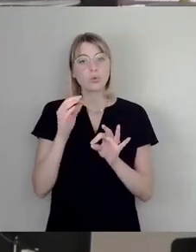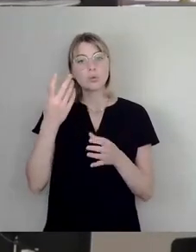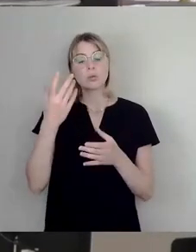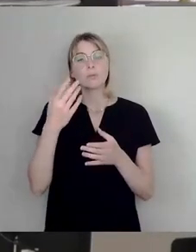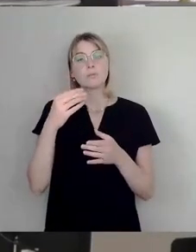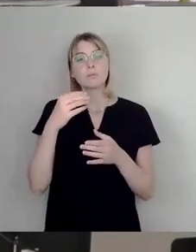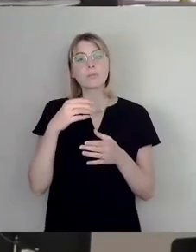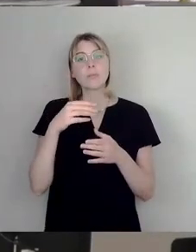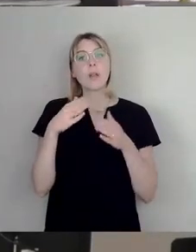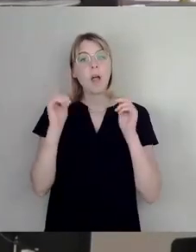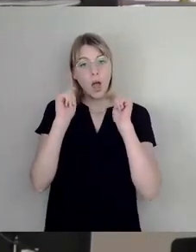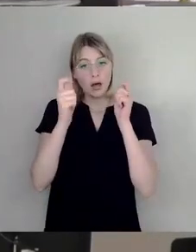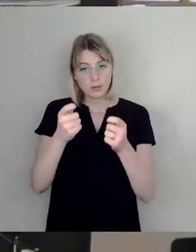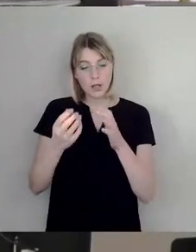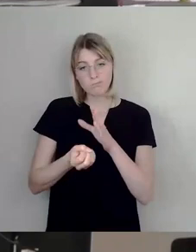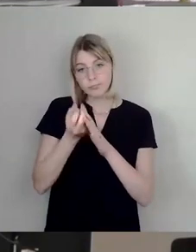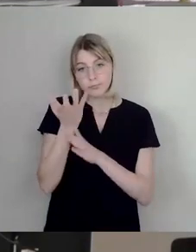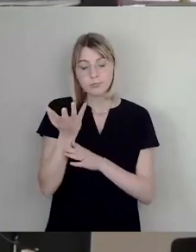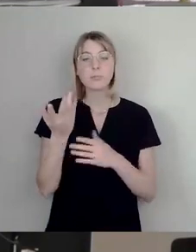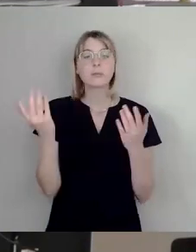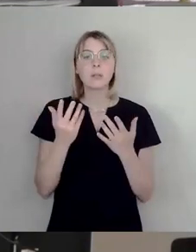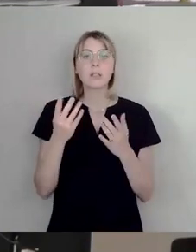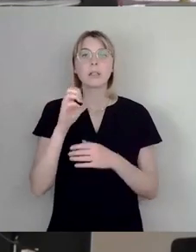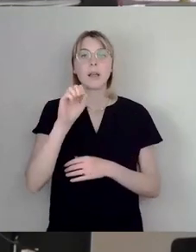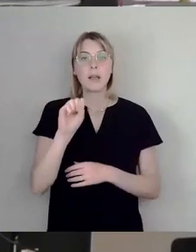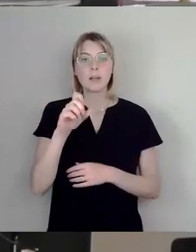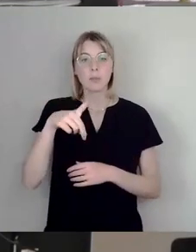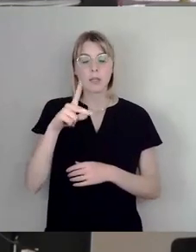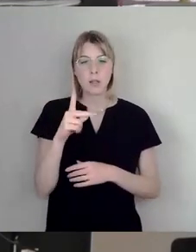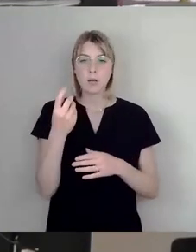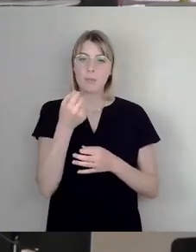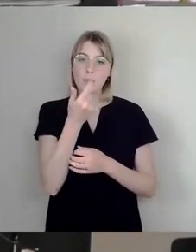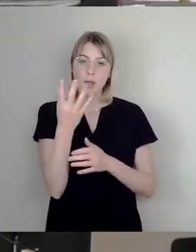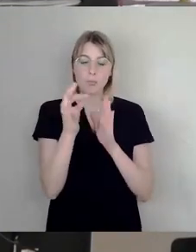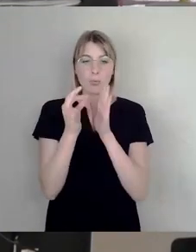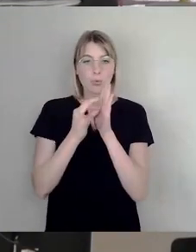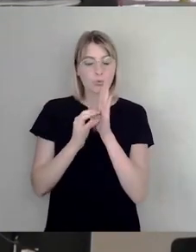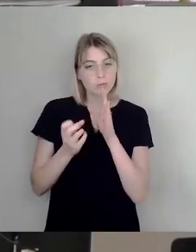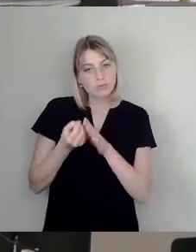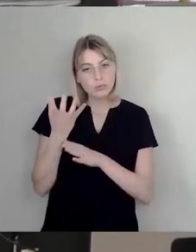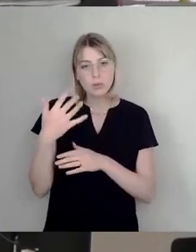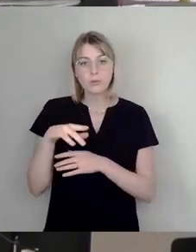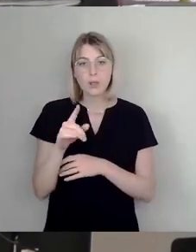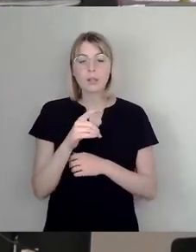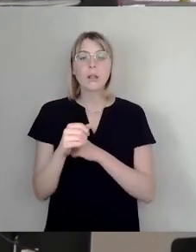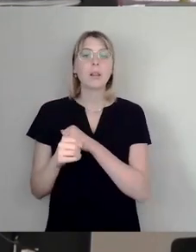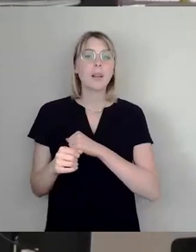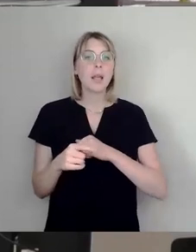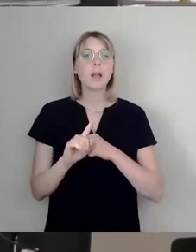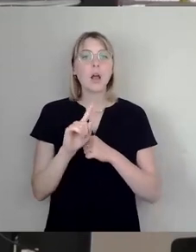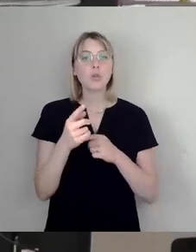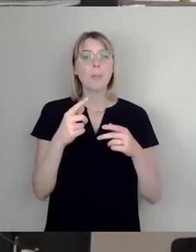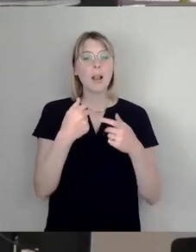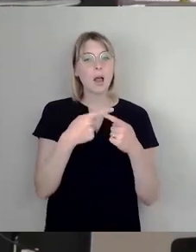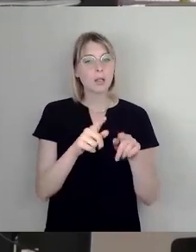Antrag zustande gekommen. Also die SPD hatte ja noch mal ein paar Punkte mit eingebracht. Die Linke hatte sich dann mit dem Bremer Modell noch mal praktisch mit einem